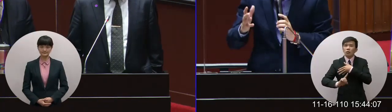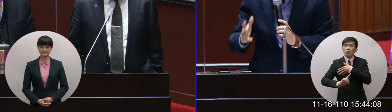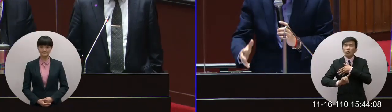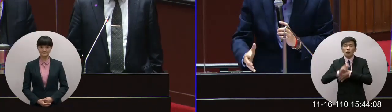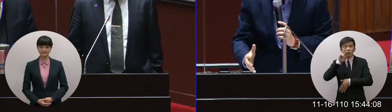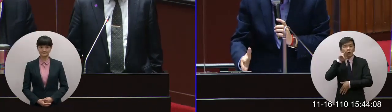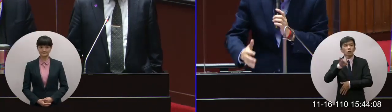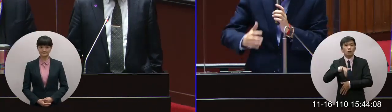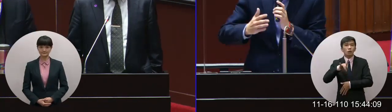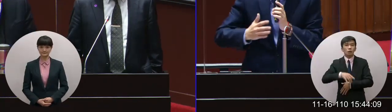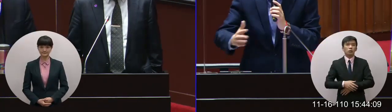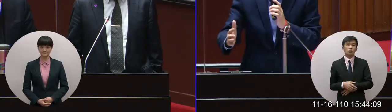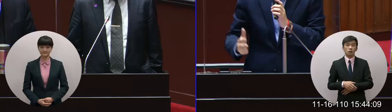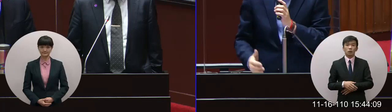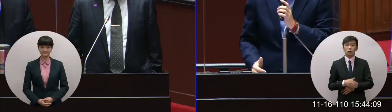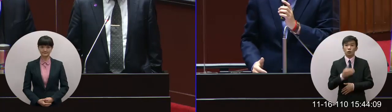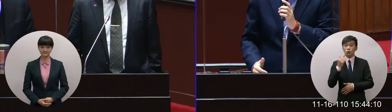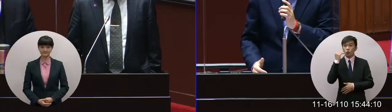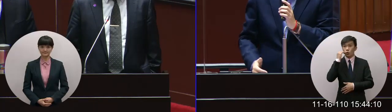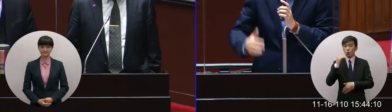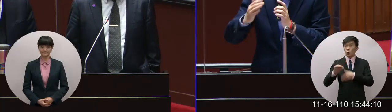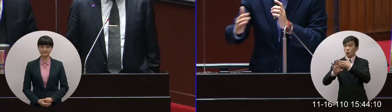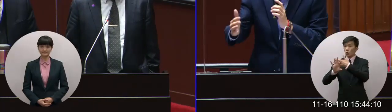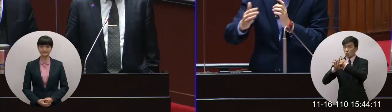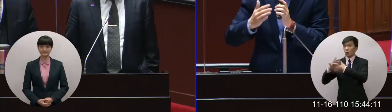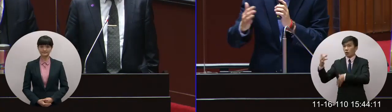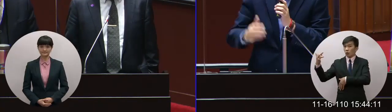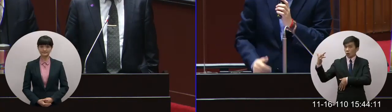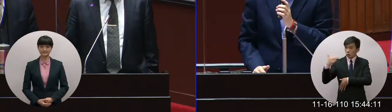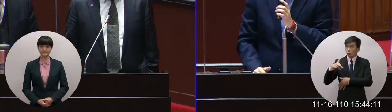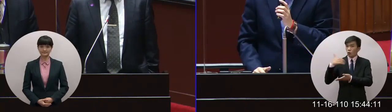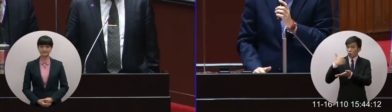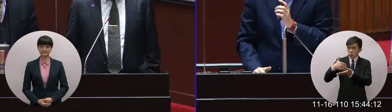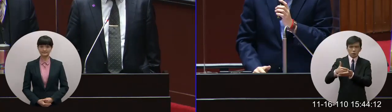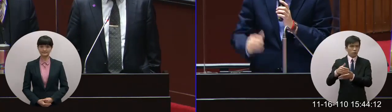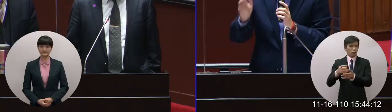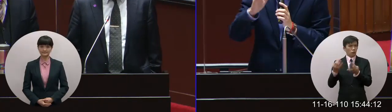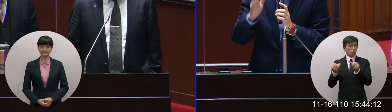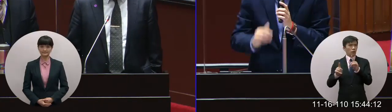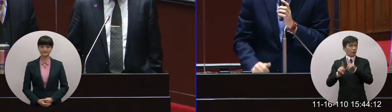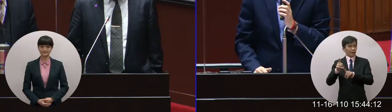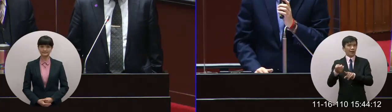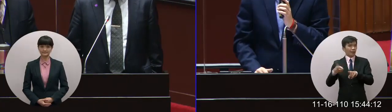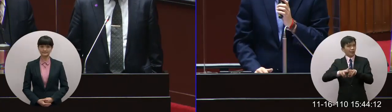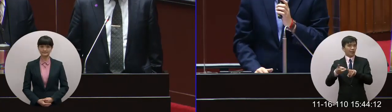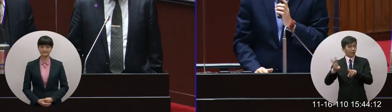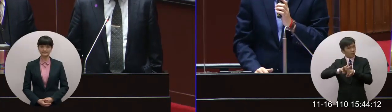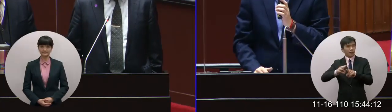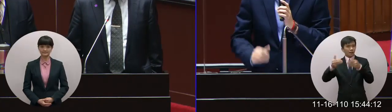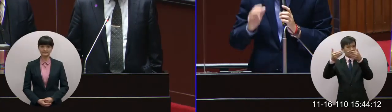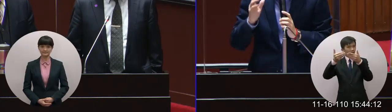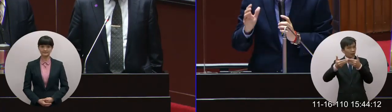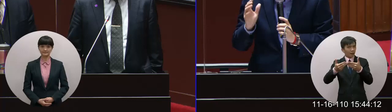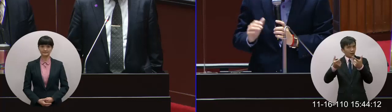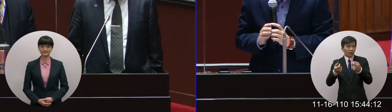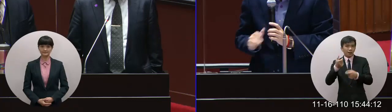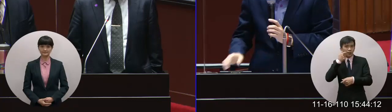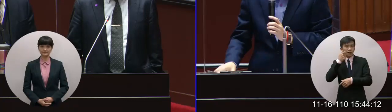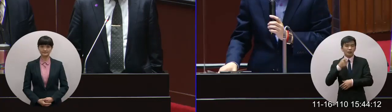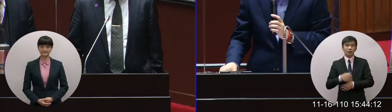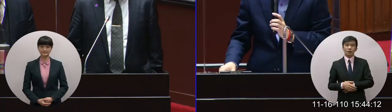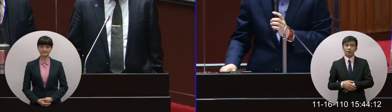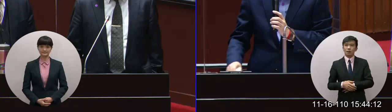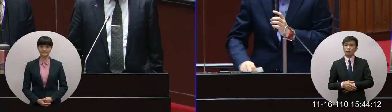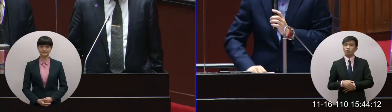因為我們即使扣掉境外的病毒我們發覺還是差兩三倍這個數字對不上但是所以我的結論